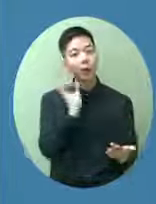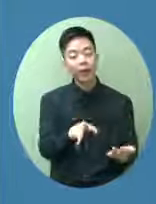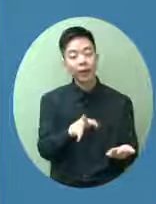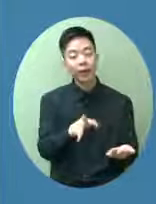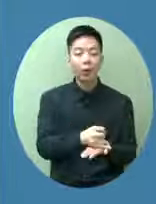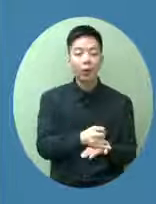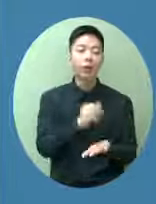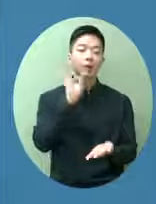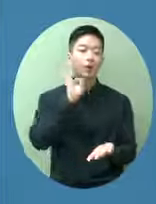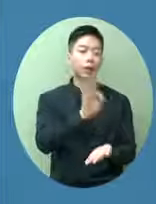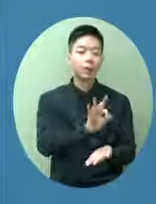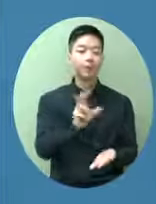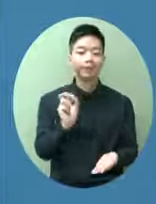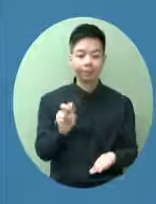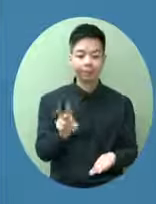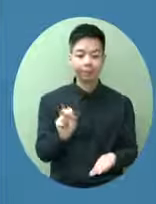行二十一天的檢疫